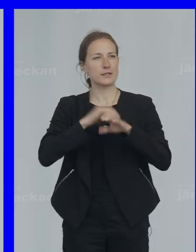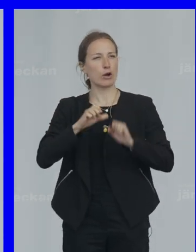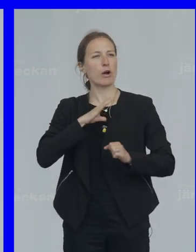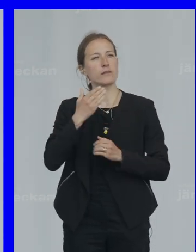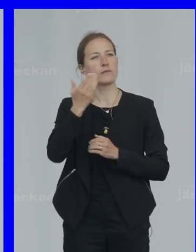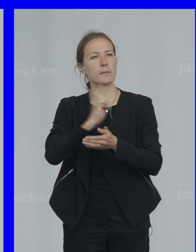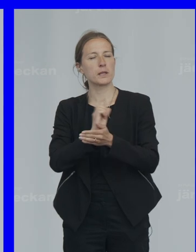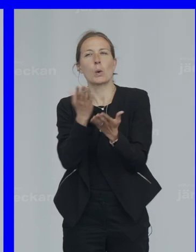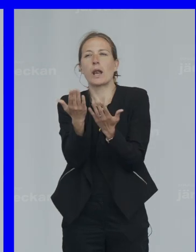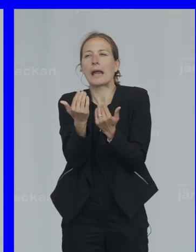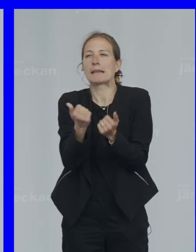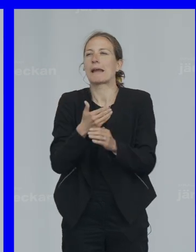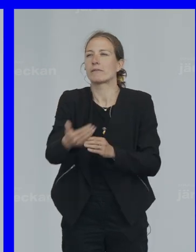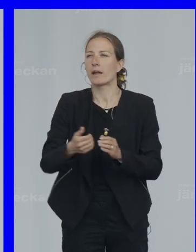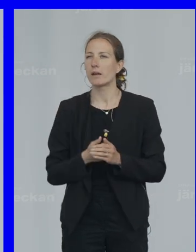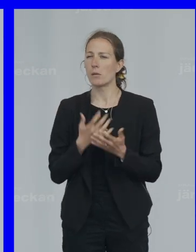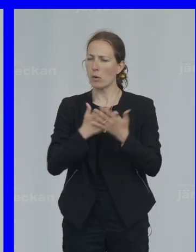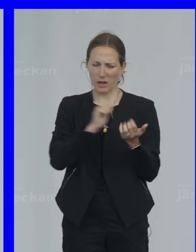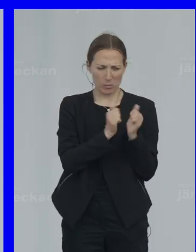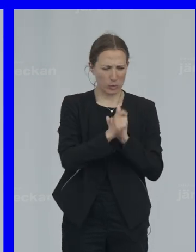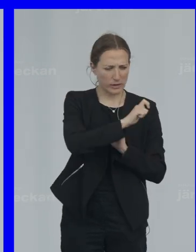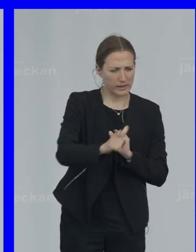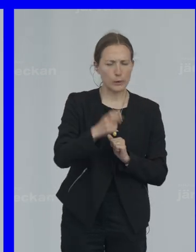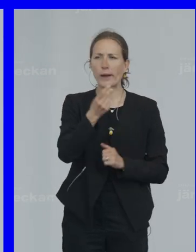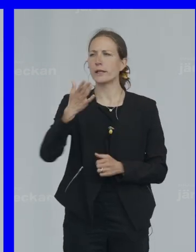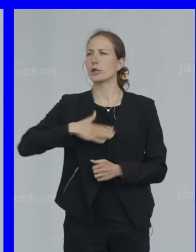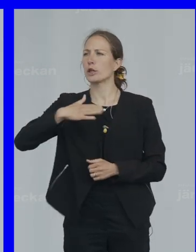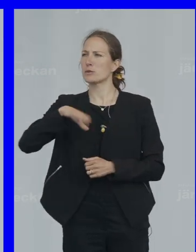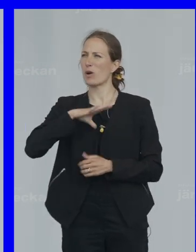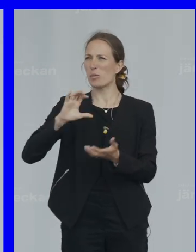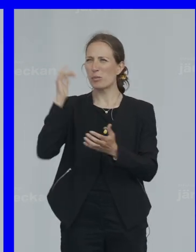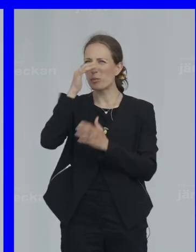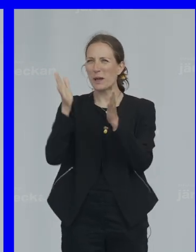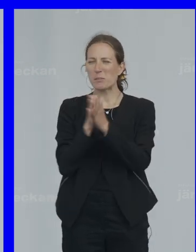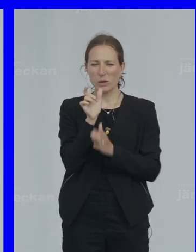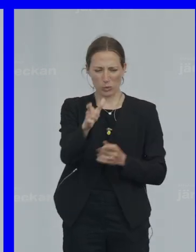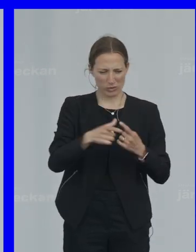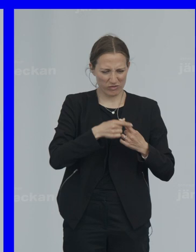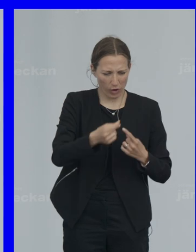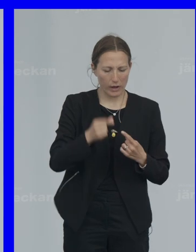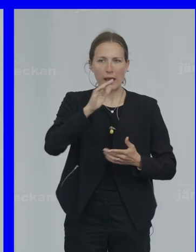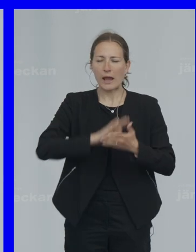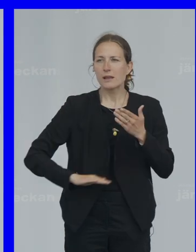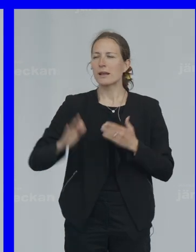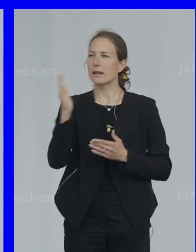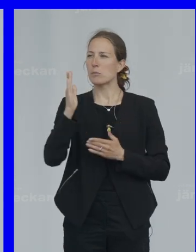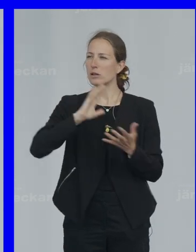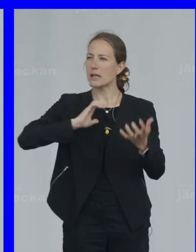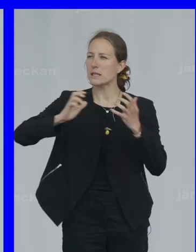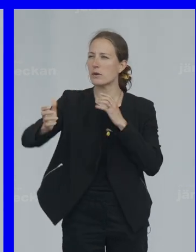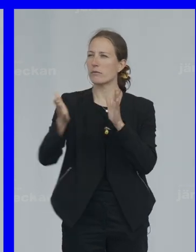politiker Och tyckare Som har mer problem Med det ordvalet Än med klimatkatastrofen Med